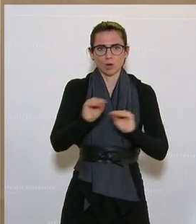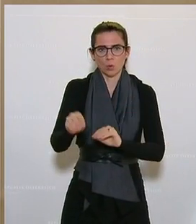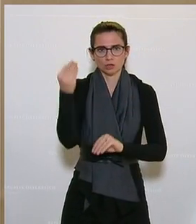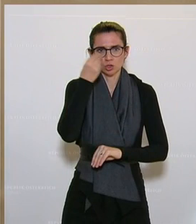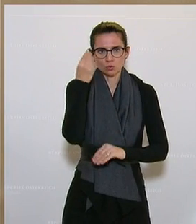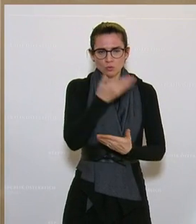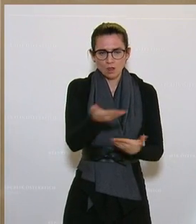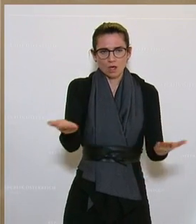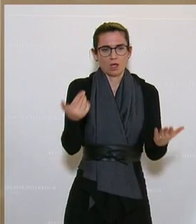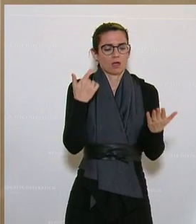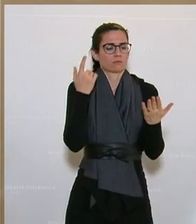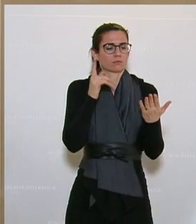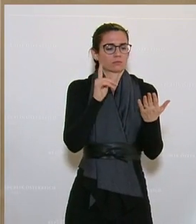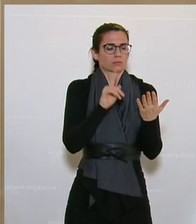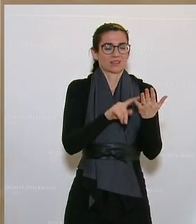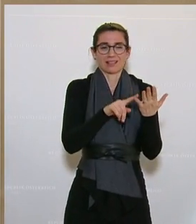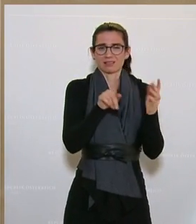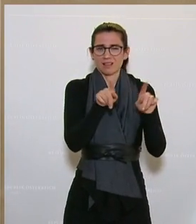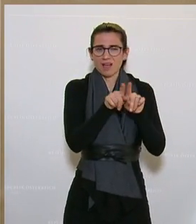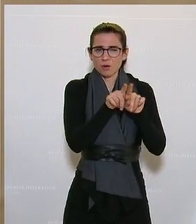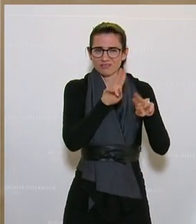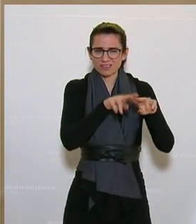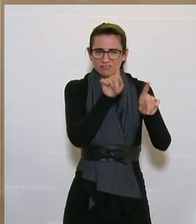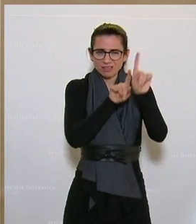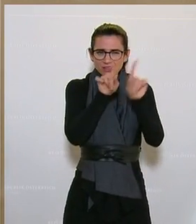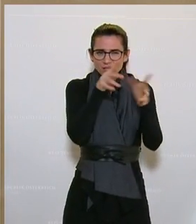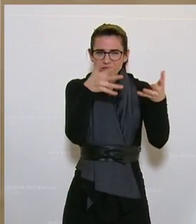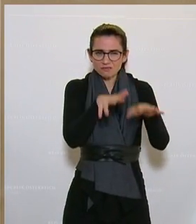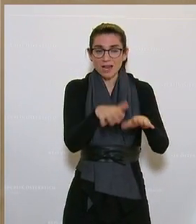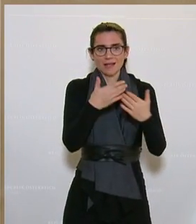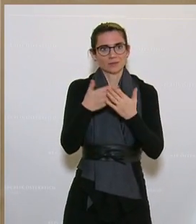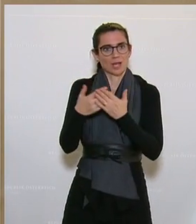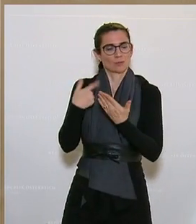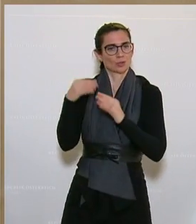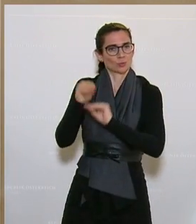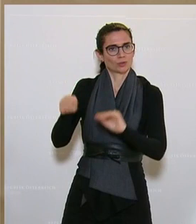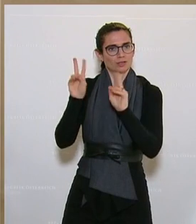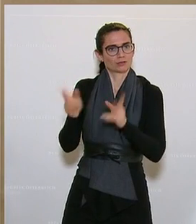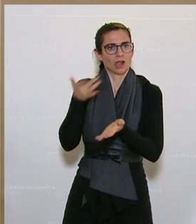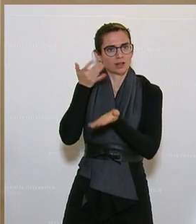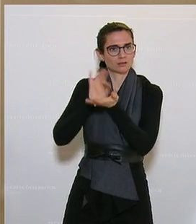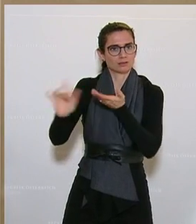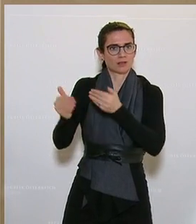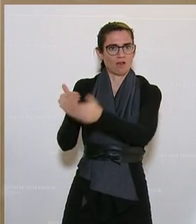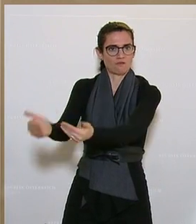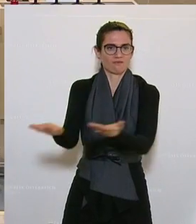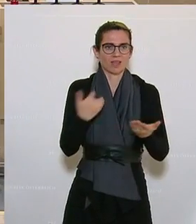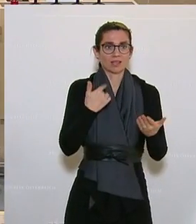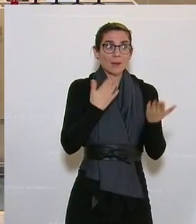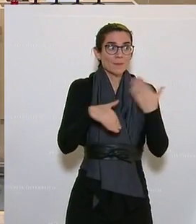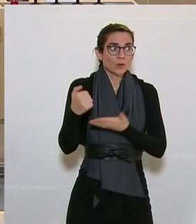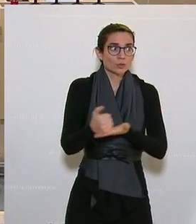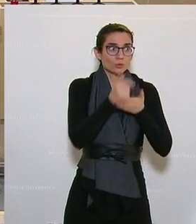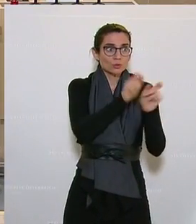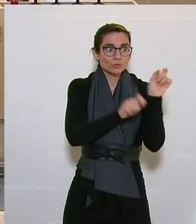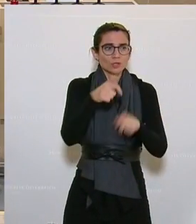Pädagogen, aber für alle Verdachtsfälle an den Schulen, damit Schulunterricht einfach sicher funktionieren kann, mehr Unterstützungspersonal,